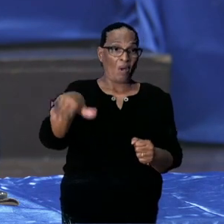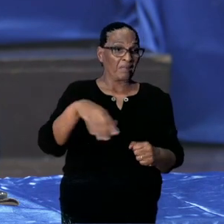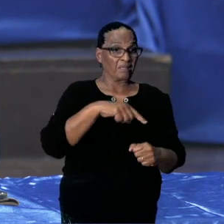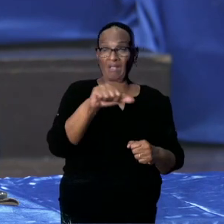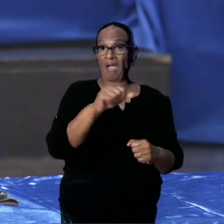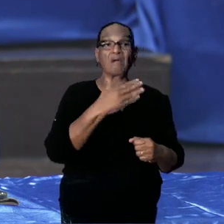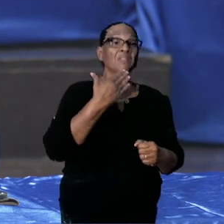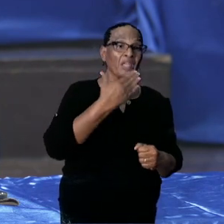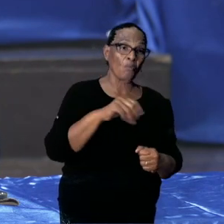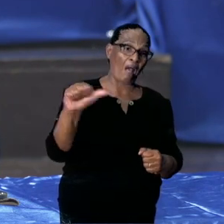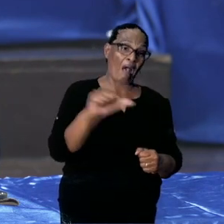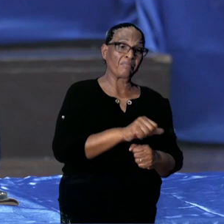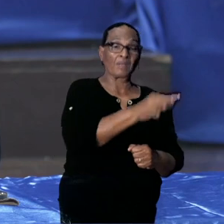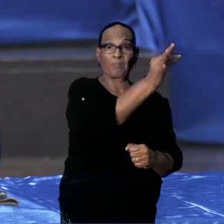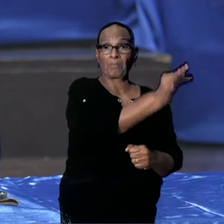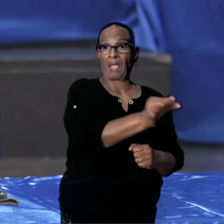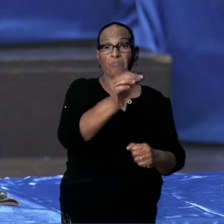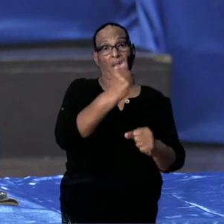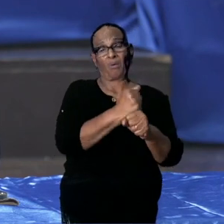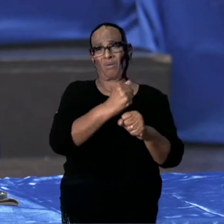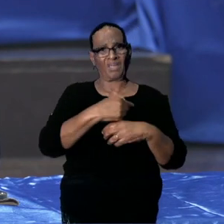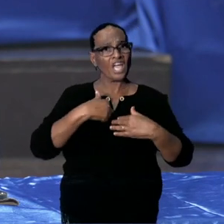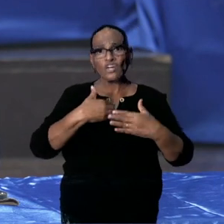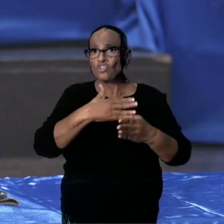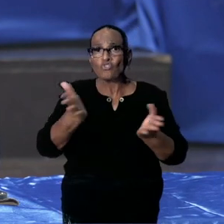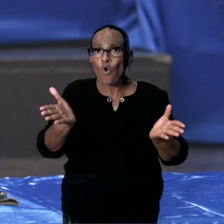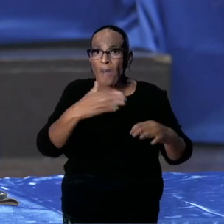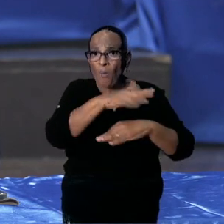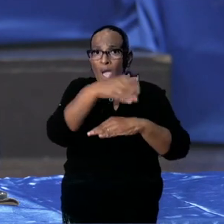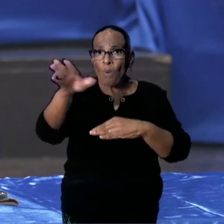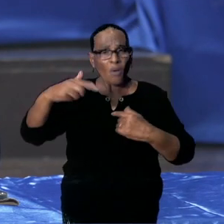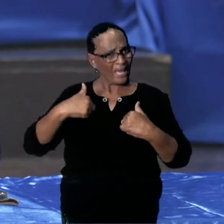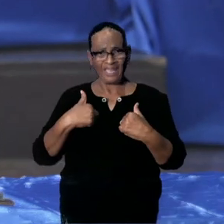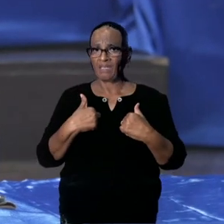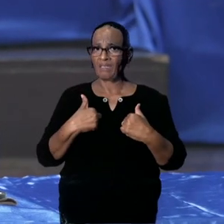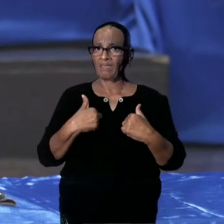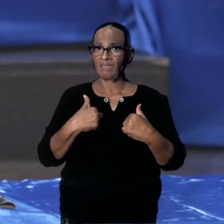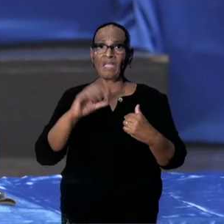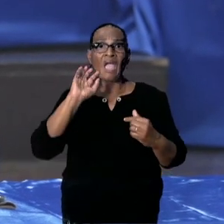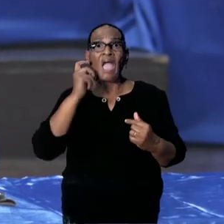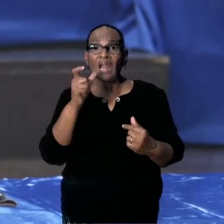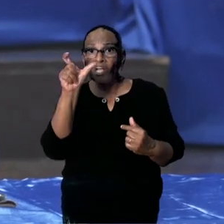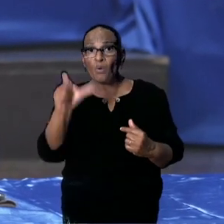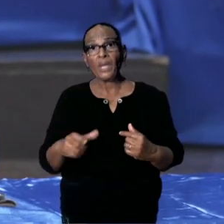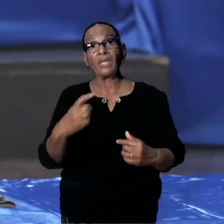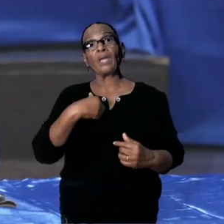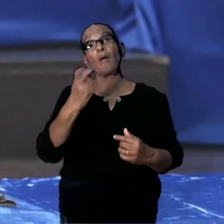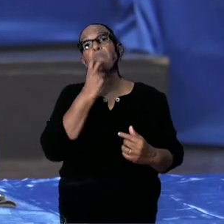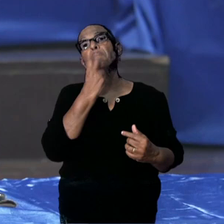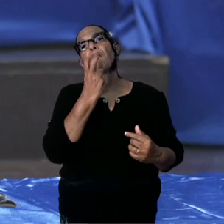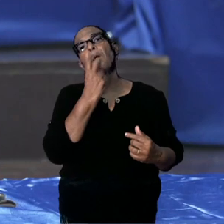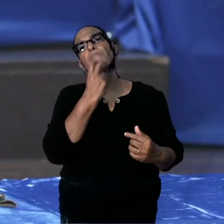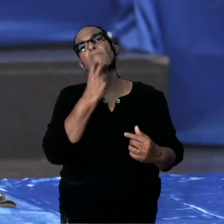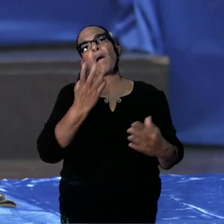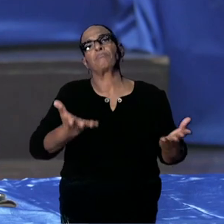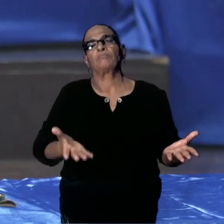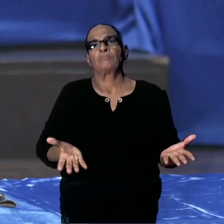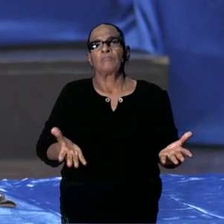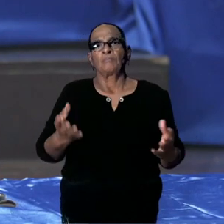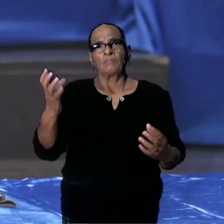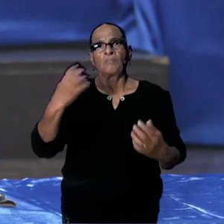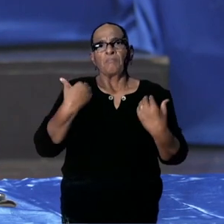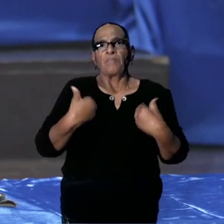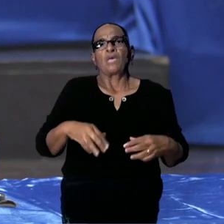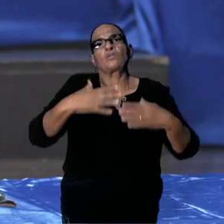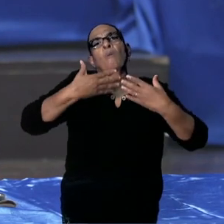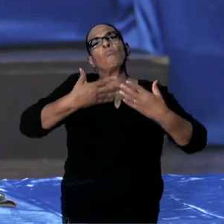ingezet. Maar ik denk niet dat we zomaar mensen gaan wegsturen, vooral niet als ik hier elke week zit te klagen over personeel die moe